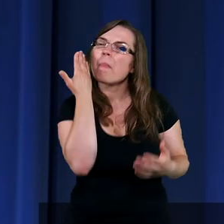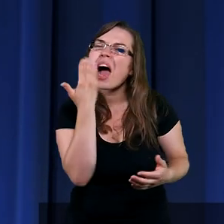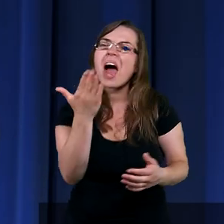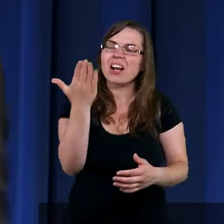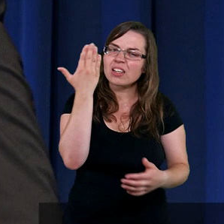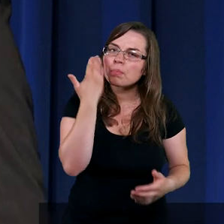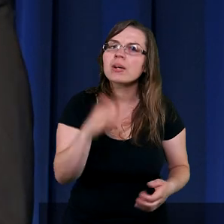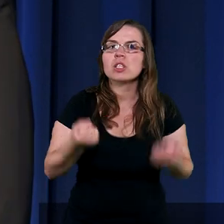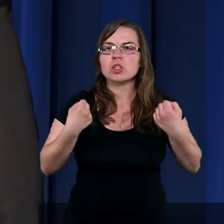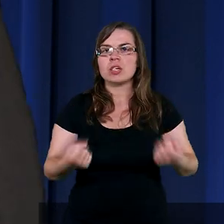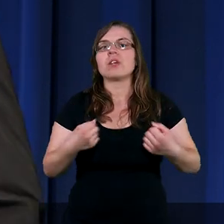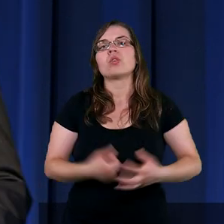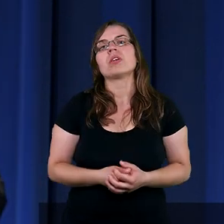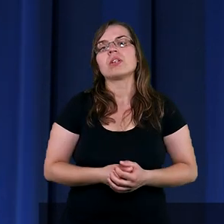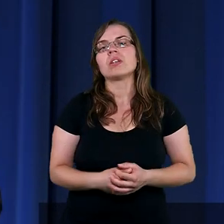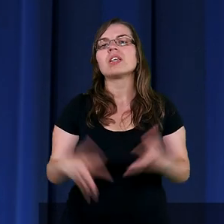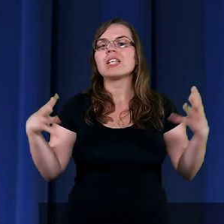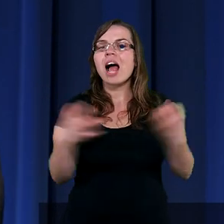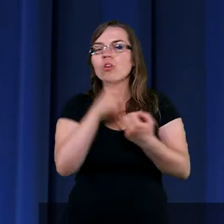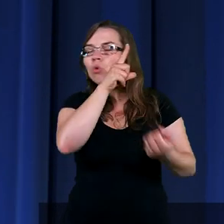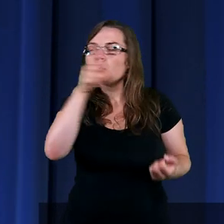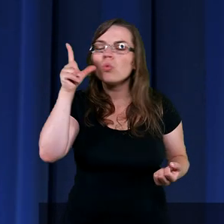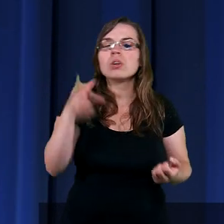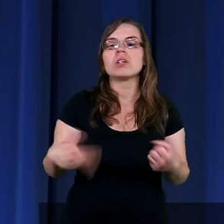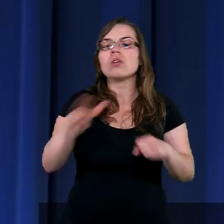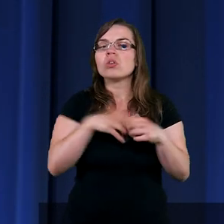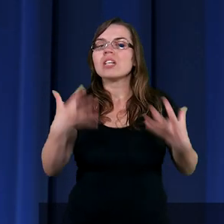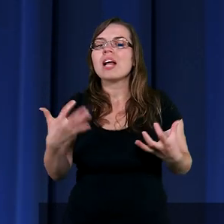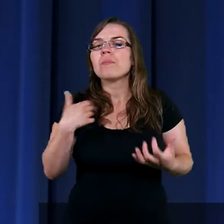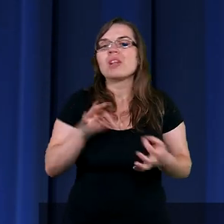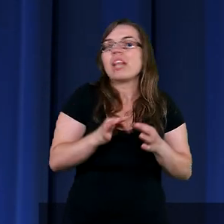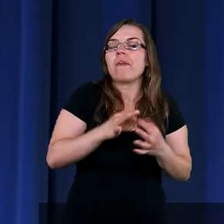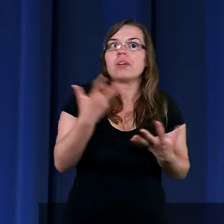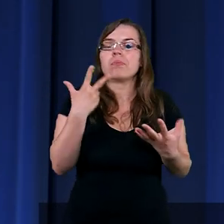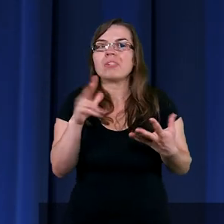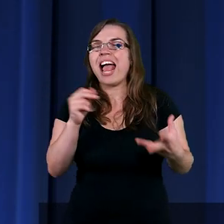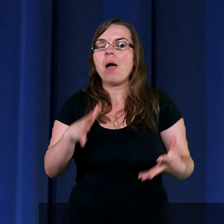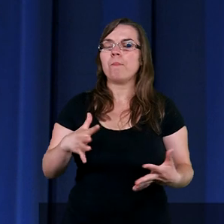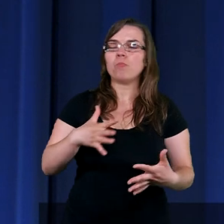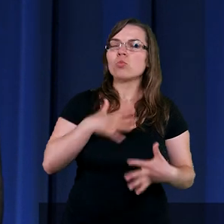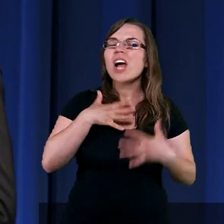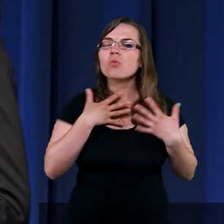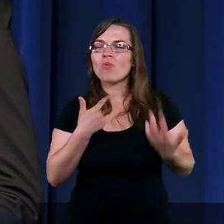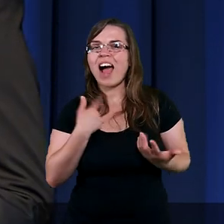ciężko. I znajdujemy ludzi, o których byśmy nawet nie przypuszczali.